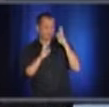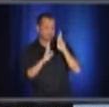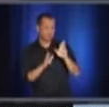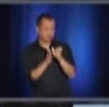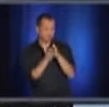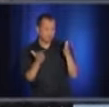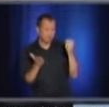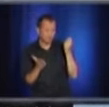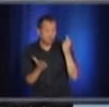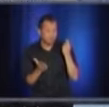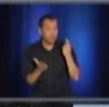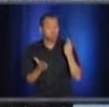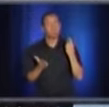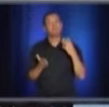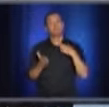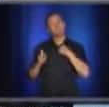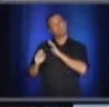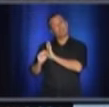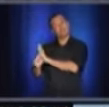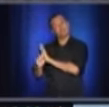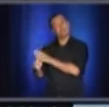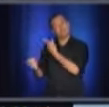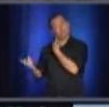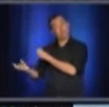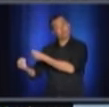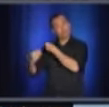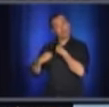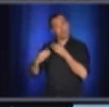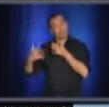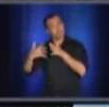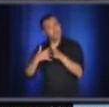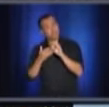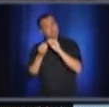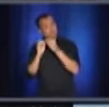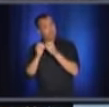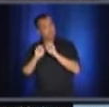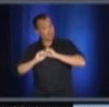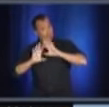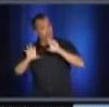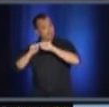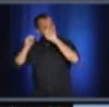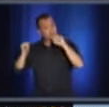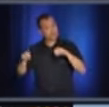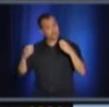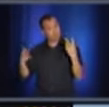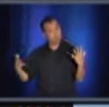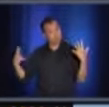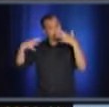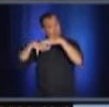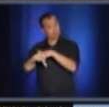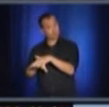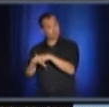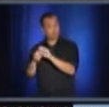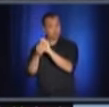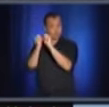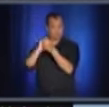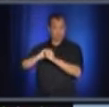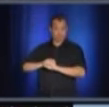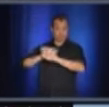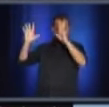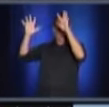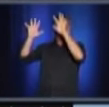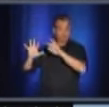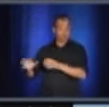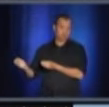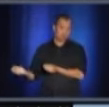Puis je suis le premier à mettre un peu de pression pour que ces deux systèmes-là soient ajustés au cours des prochains jours.